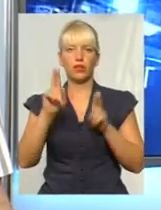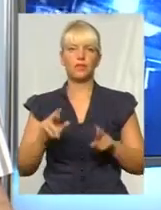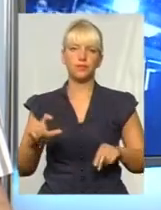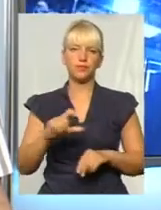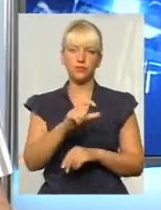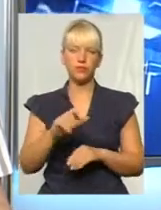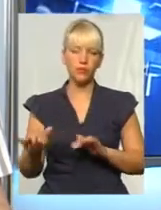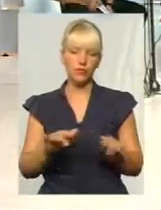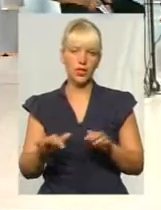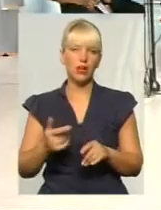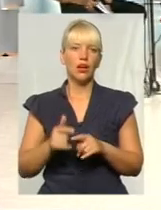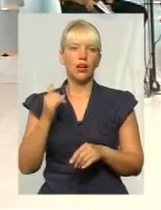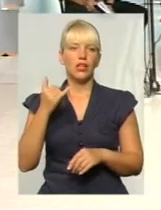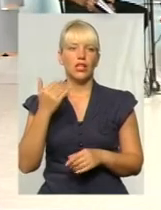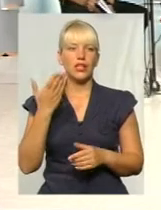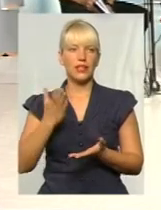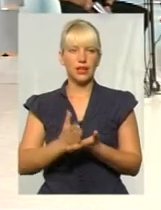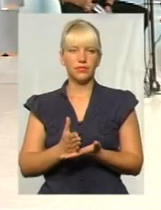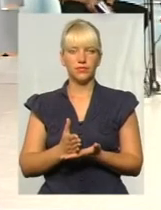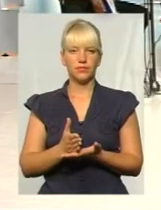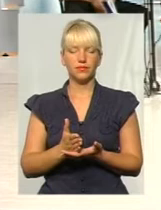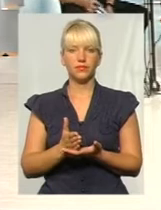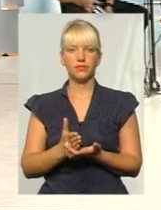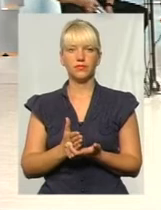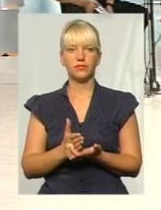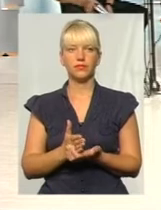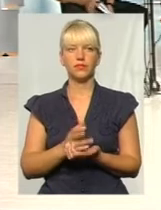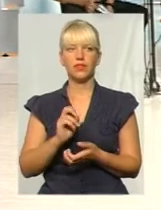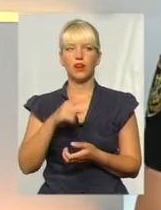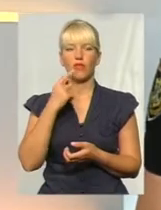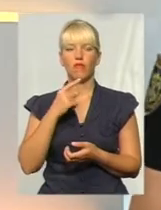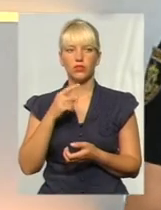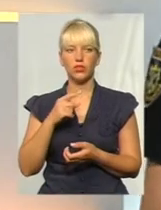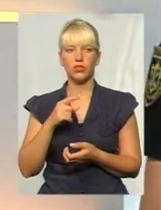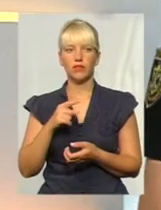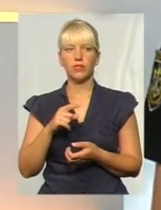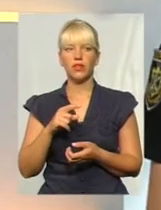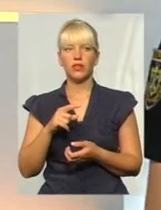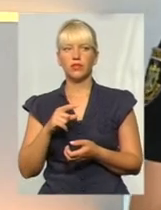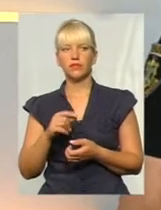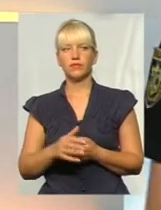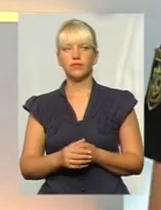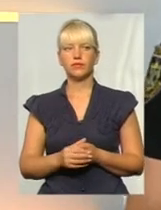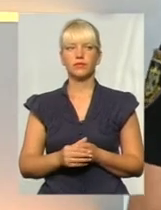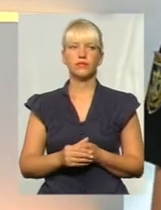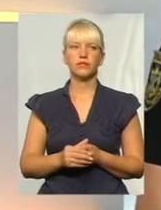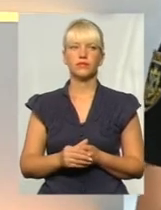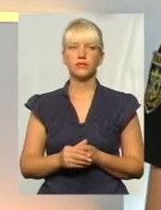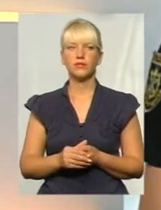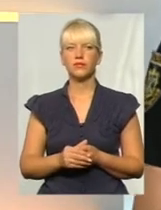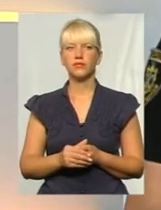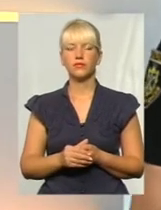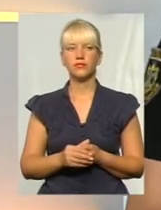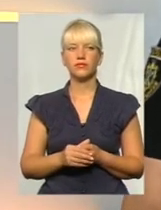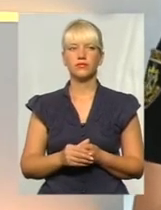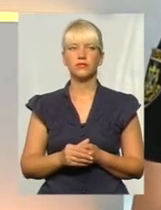Взагалі, дані такі є. Як зазначав тільки що співрозмовник, дійсно, в цьому місяці у